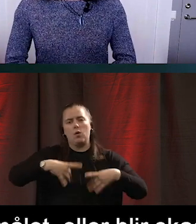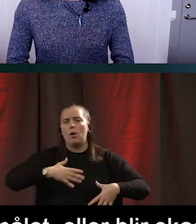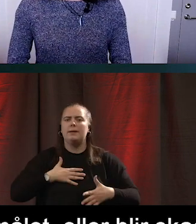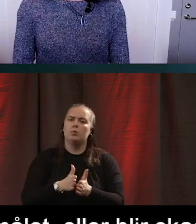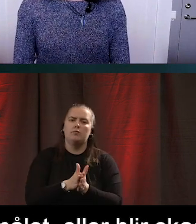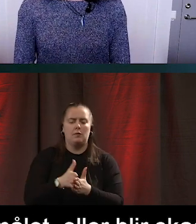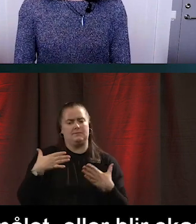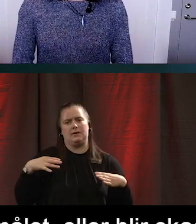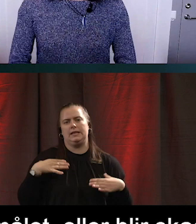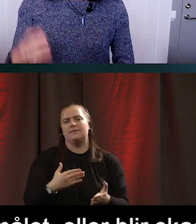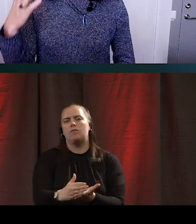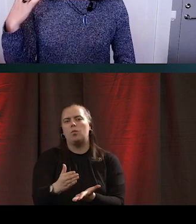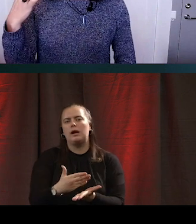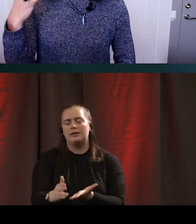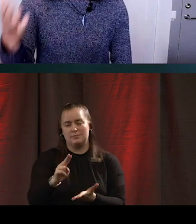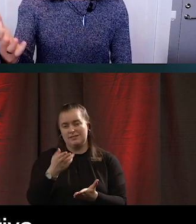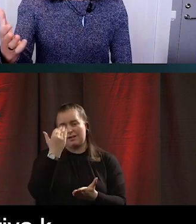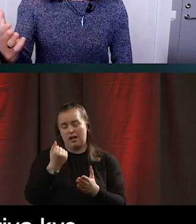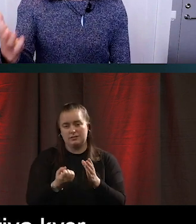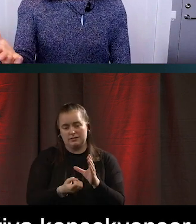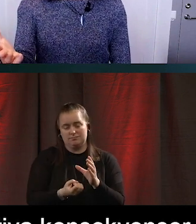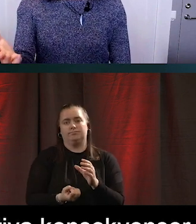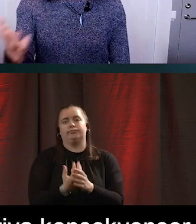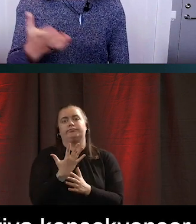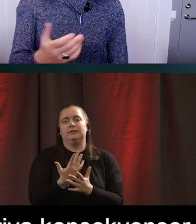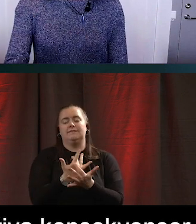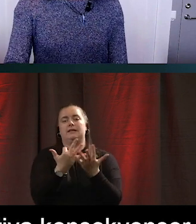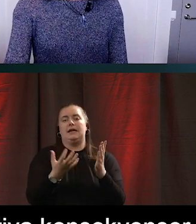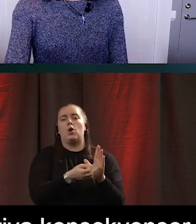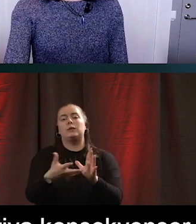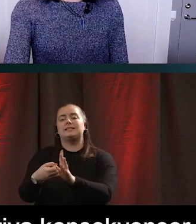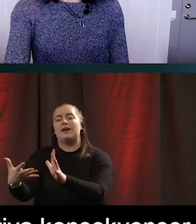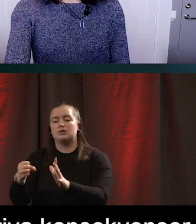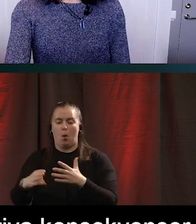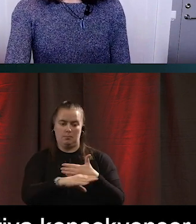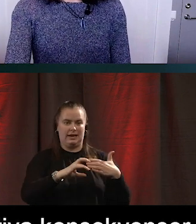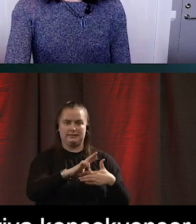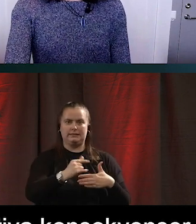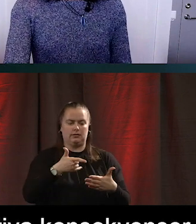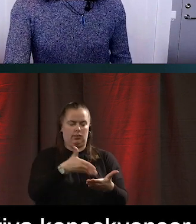många negativa konsekvenser. När våra gränssnitt hindrar oss från att uppnå våra olika mål.